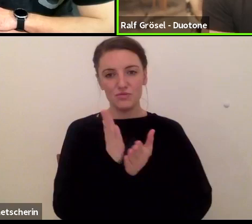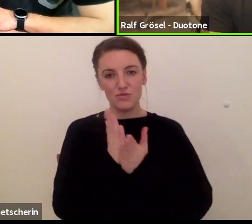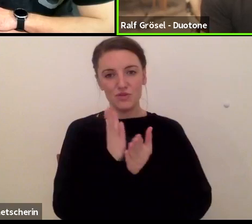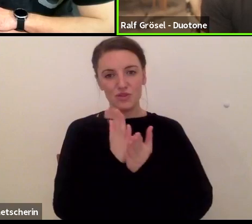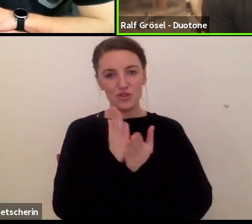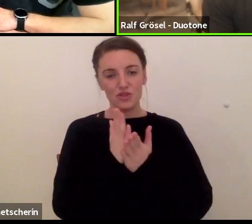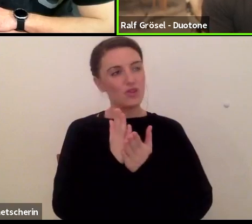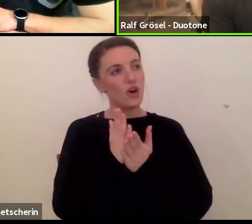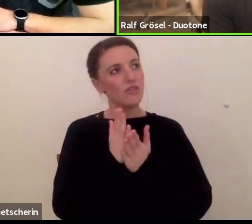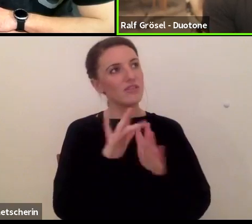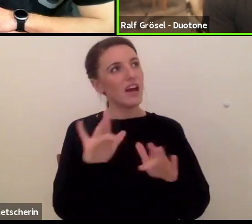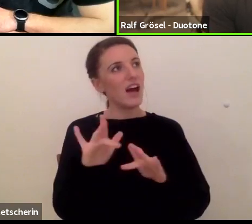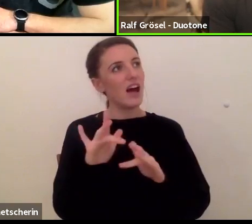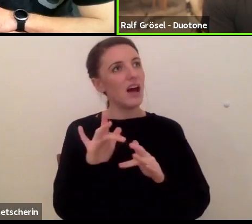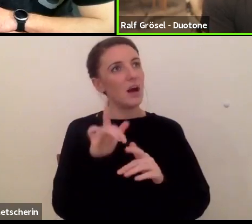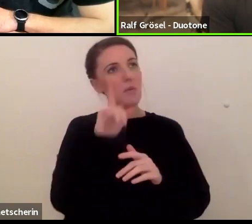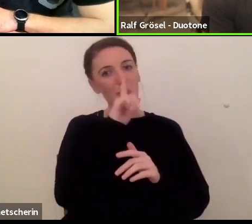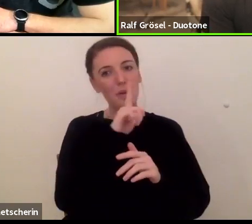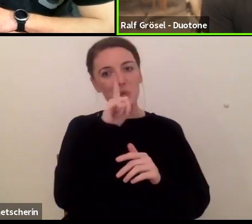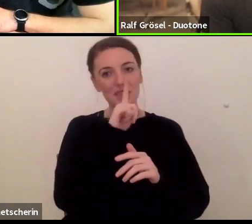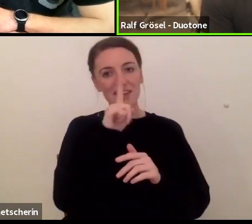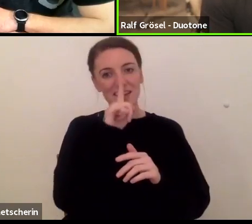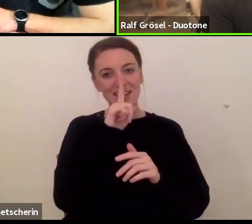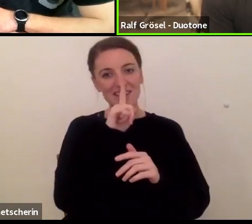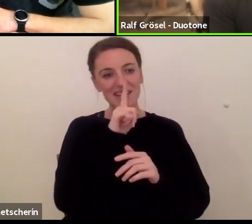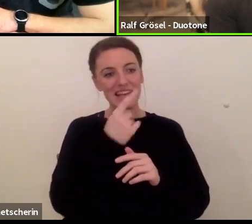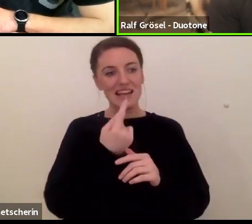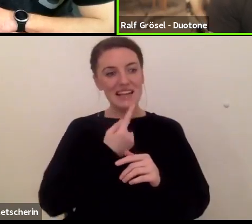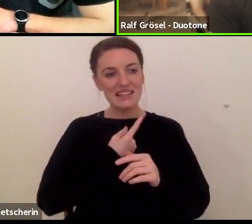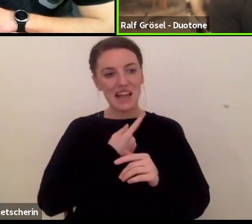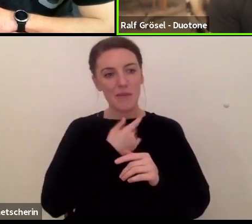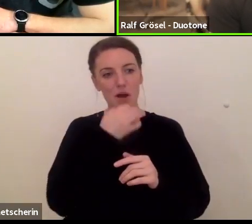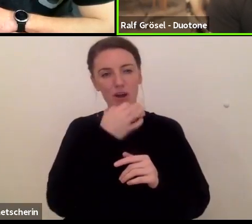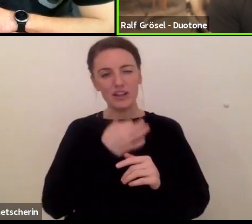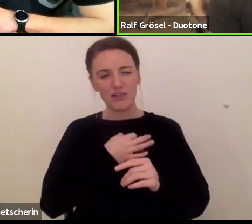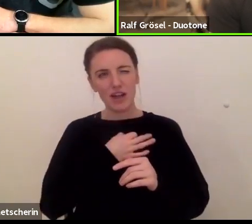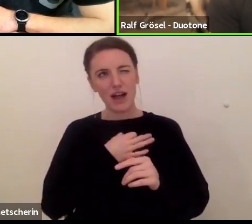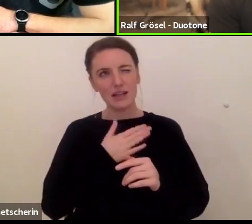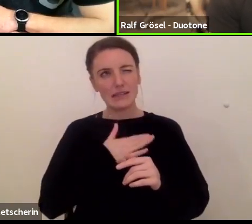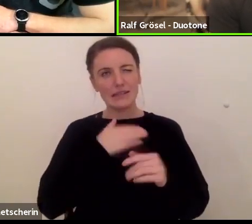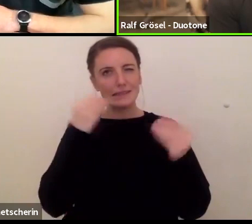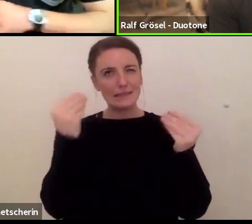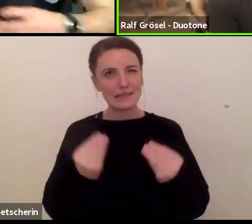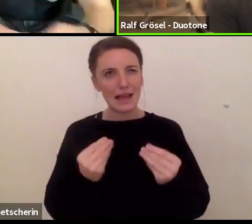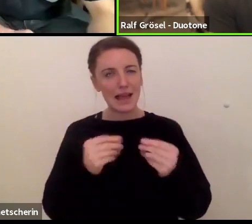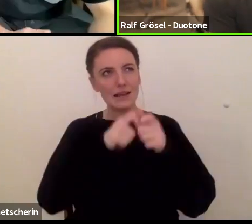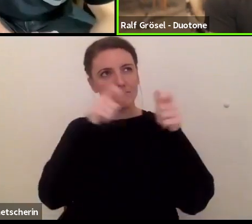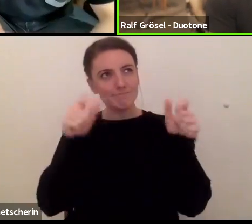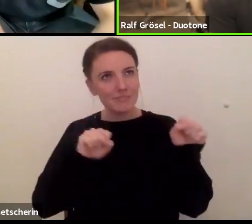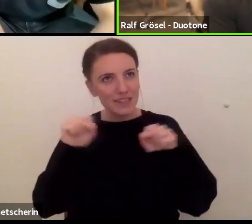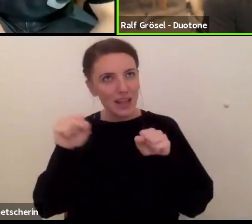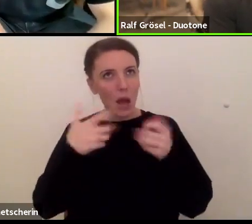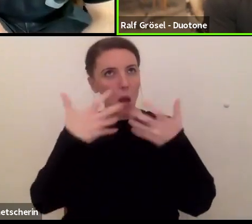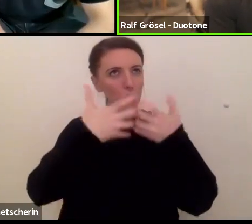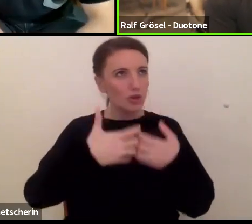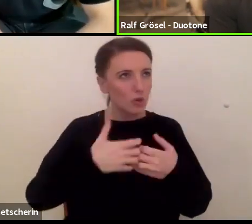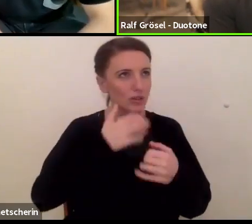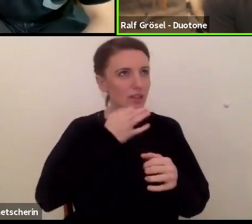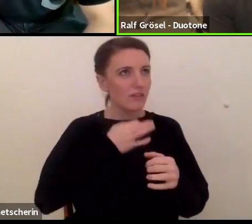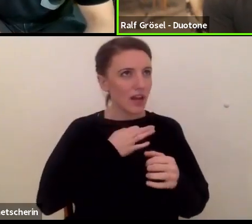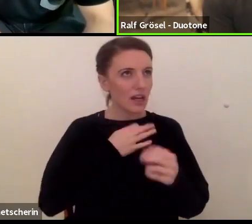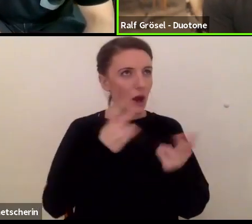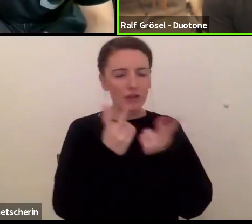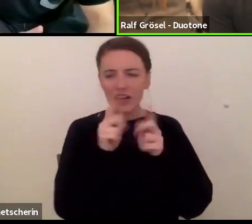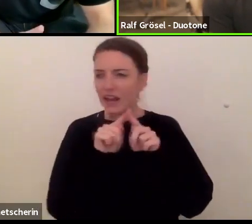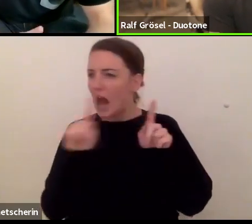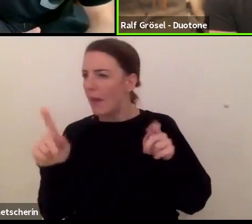immer versucht, sich halt einfach auch selbst zu hinterfragen, das Produkt selber hinterfragen, zu gucken, was machen jetzt die anderen gerade, wie